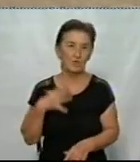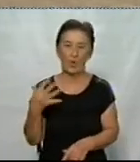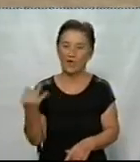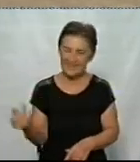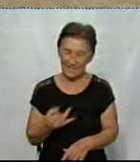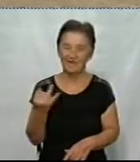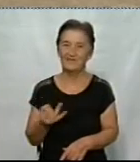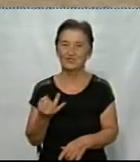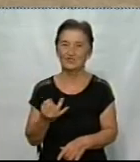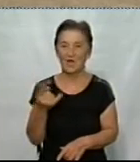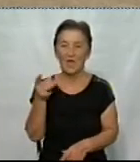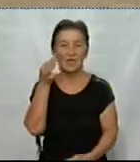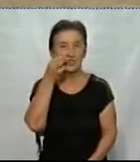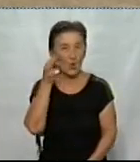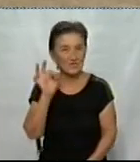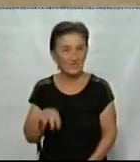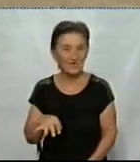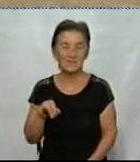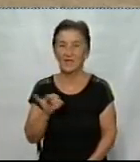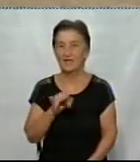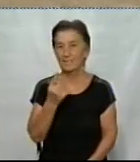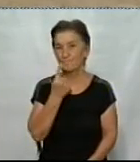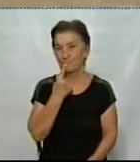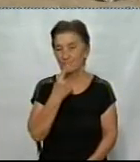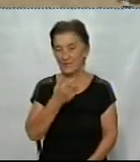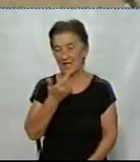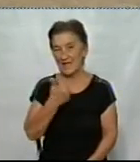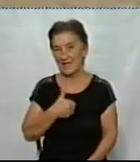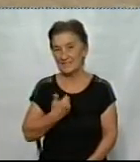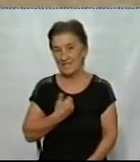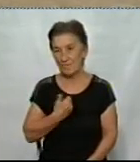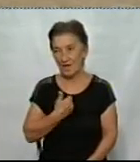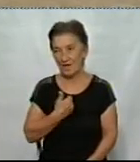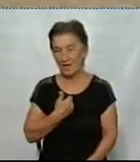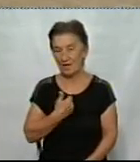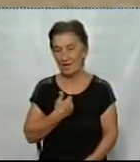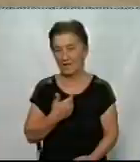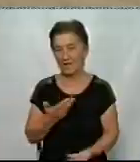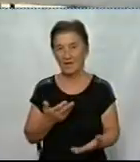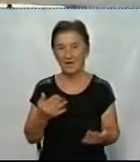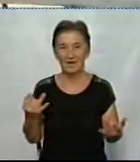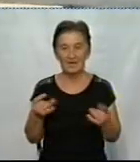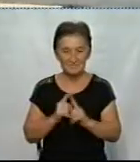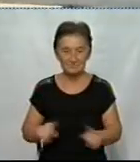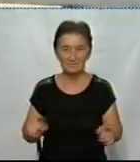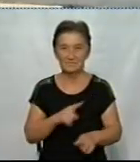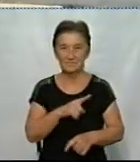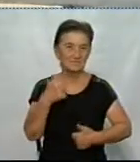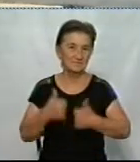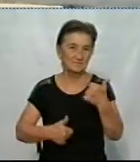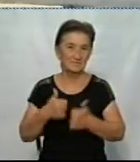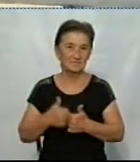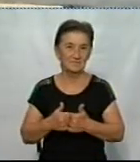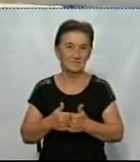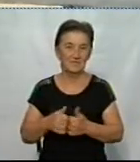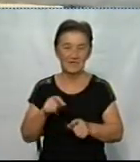Це ж досвід і спробувати себе в незнайомому посередовищі цікаво. Це змагання з манежної їзди.